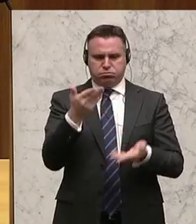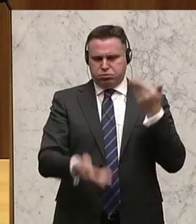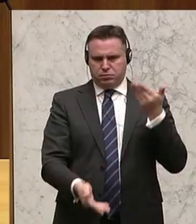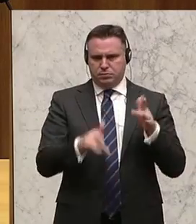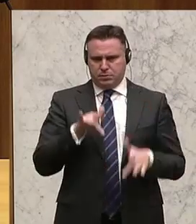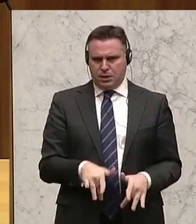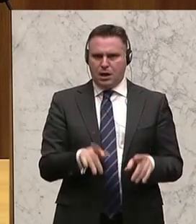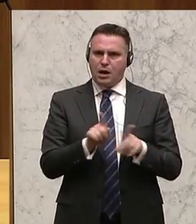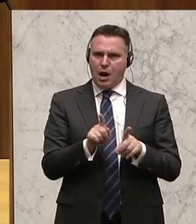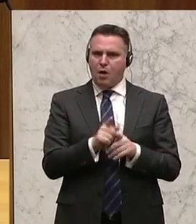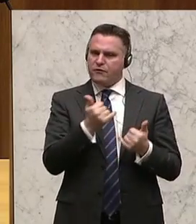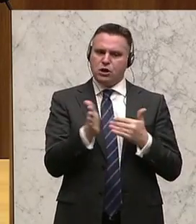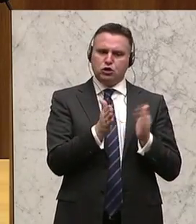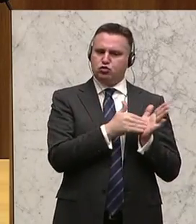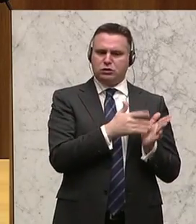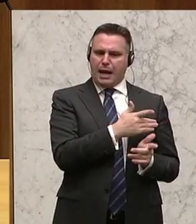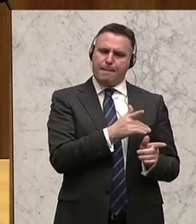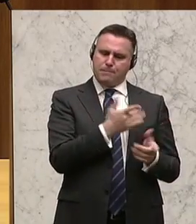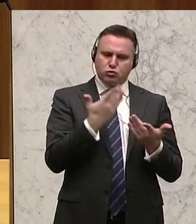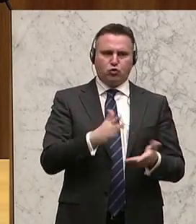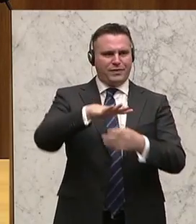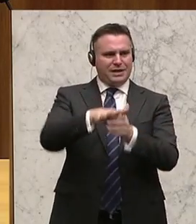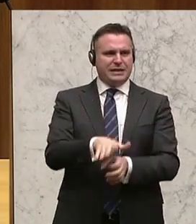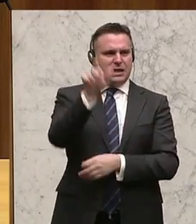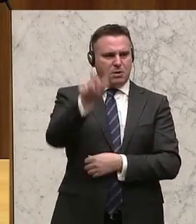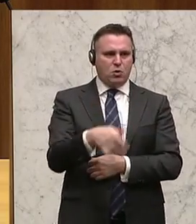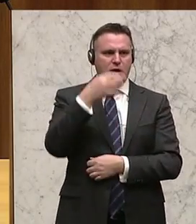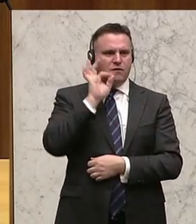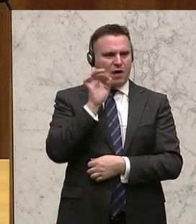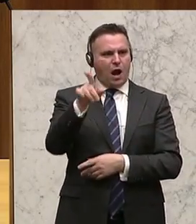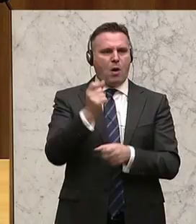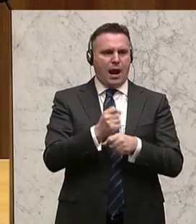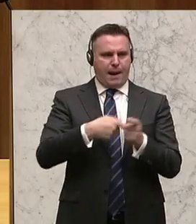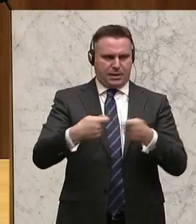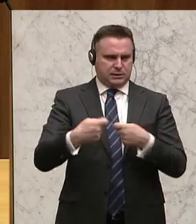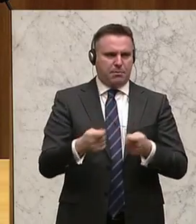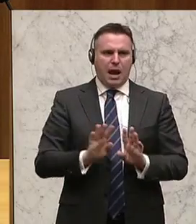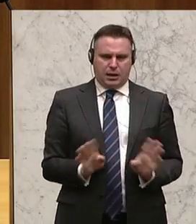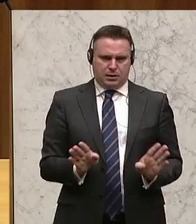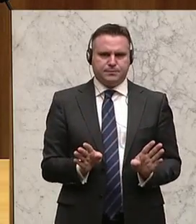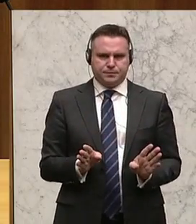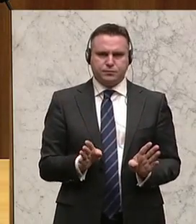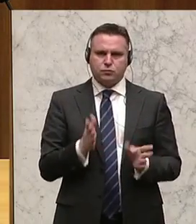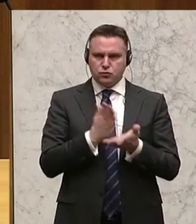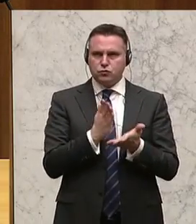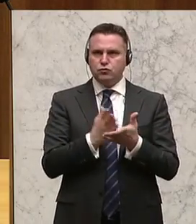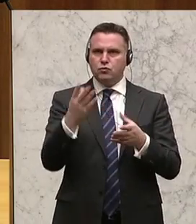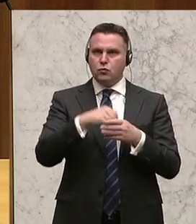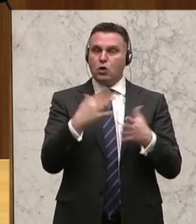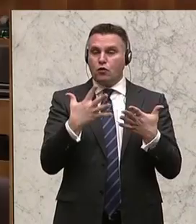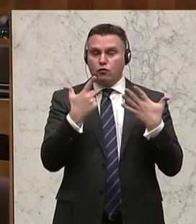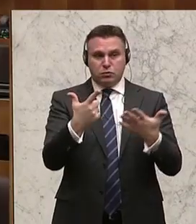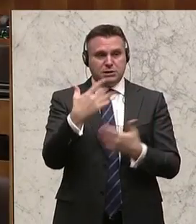Es wird von einer systematischen Diskriminierung von Frauen am Arbeitsmarkt gesprochen. Hier noch gar nicht einberechnet, dass